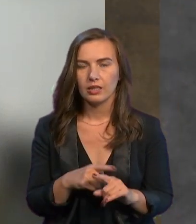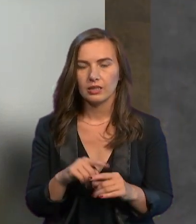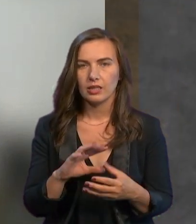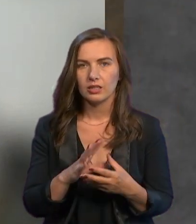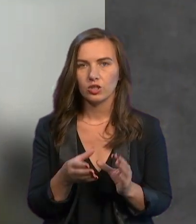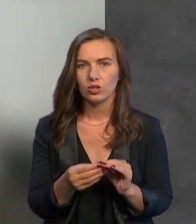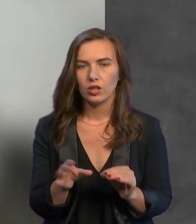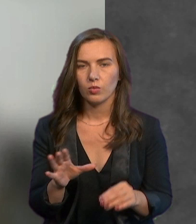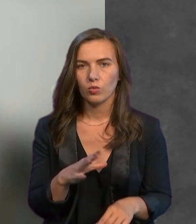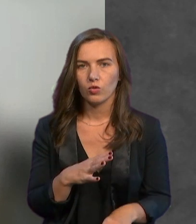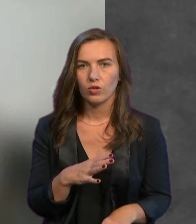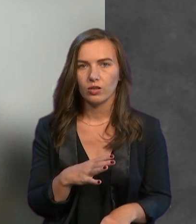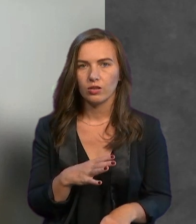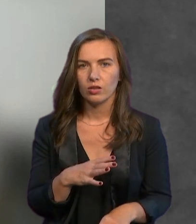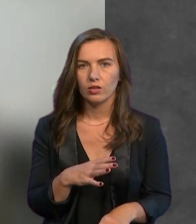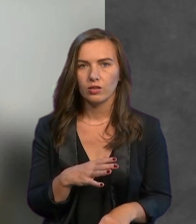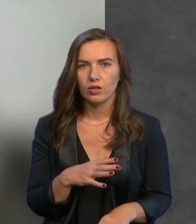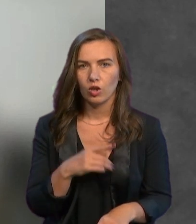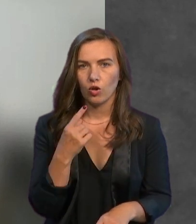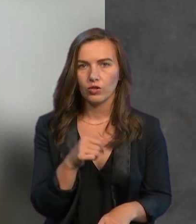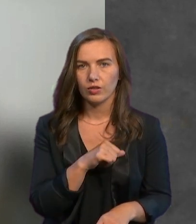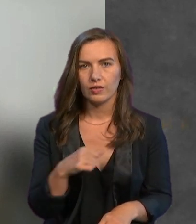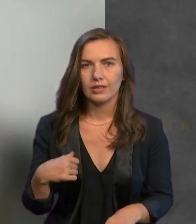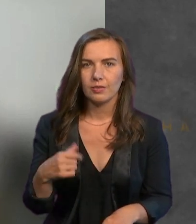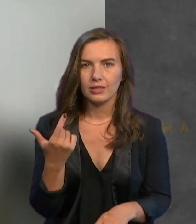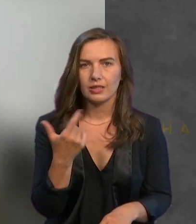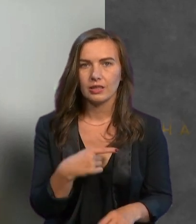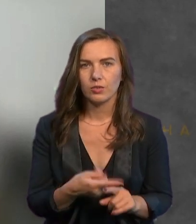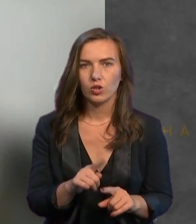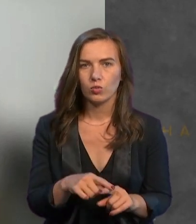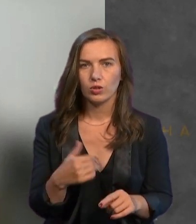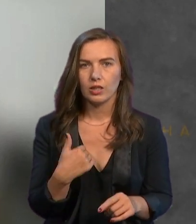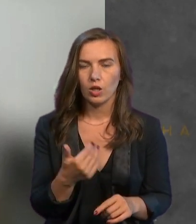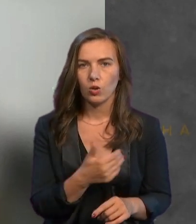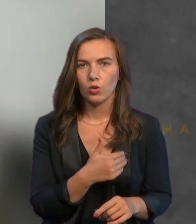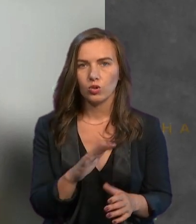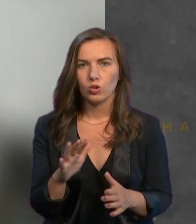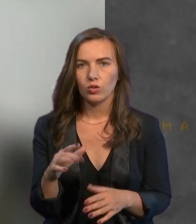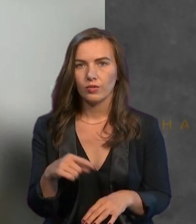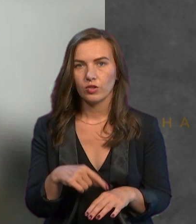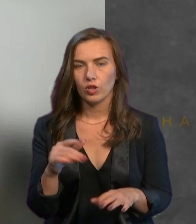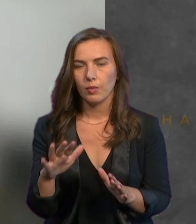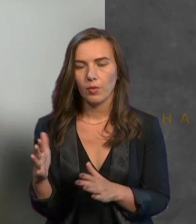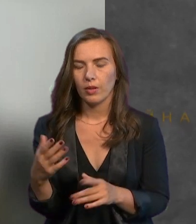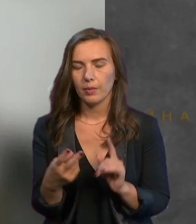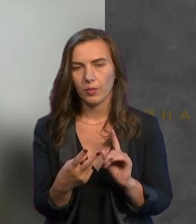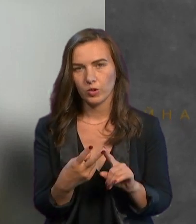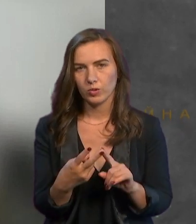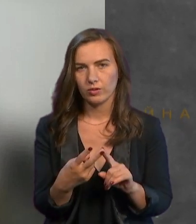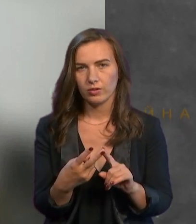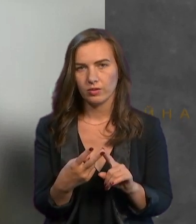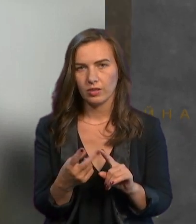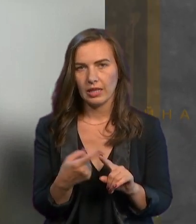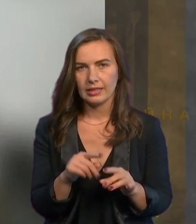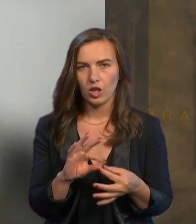говорив сам за себе. Тому я хочу насолоджуватися моментом. Це, по-перше. По-друге, ця олімпіада